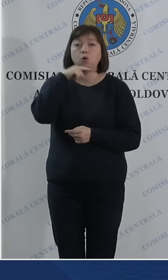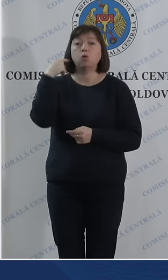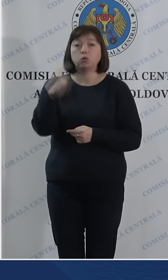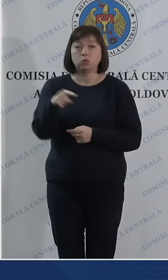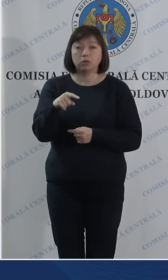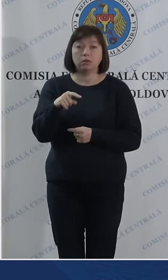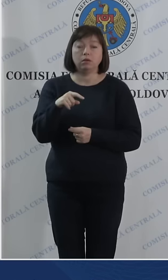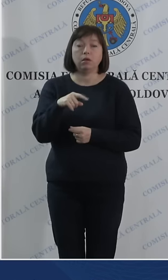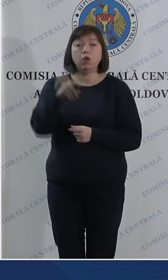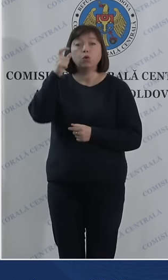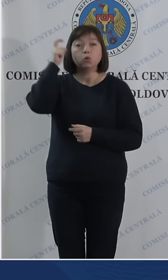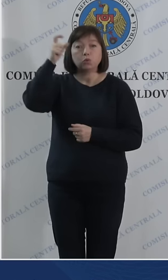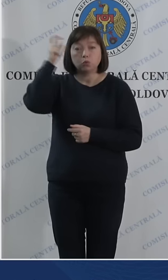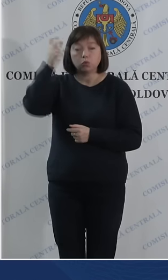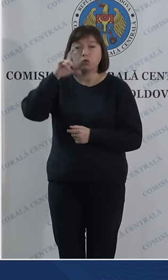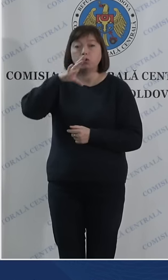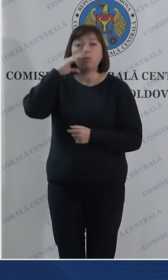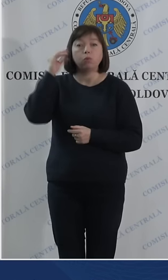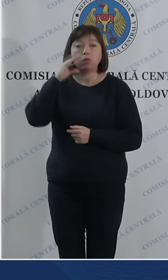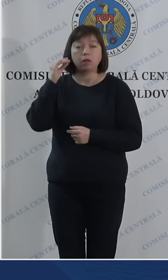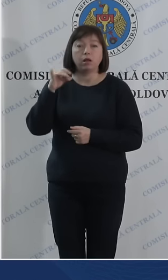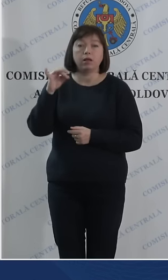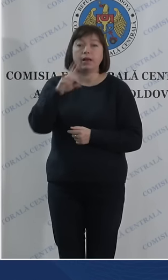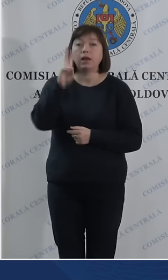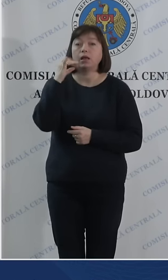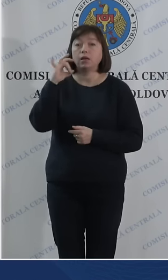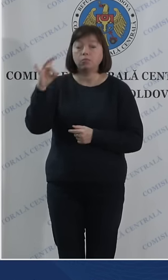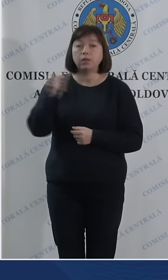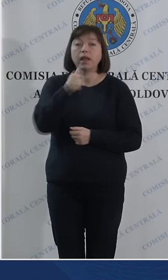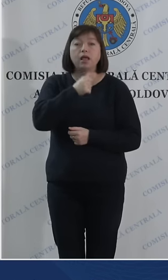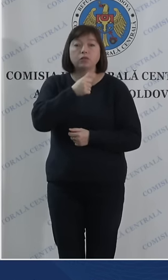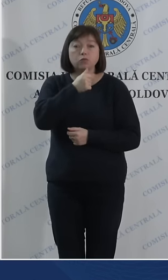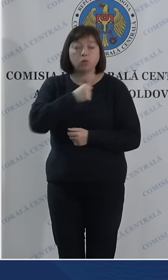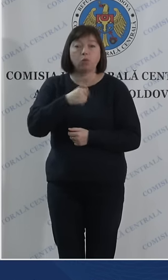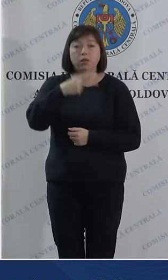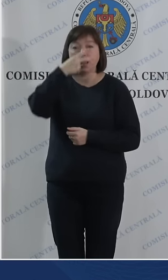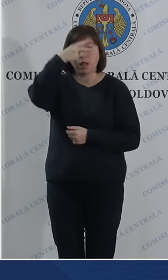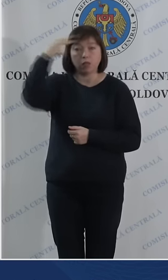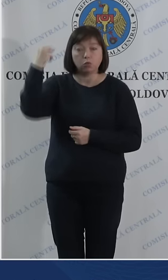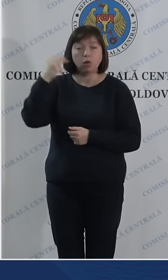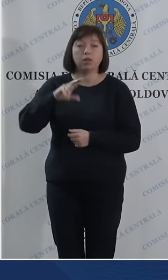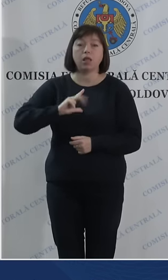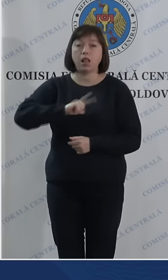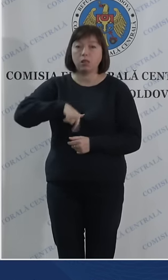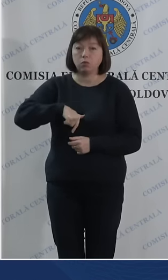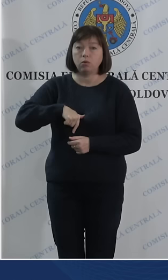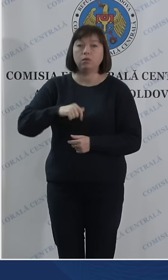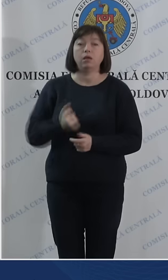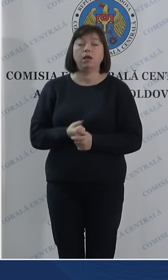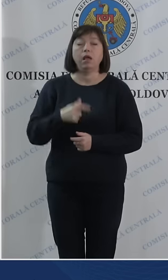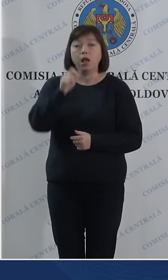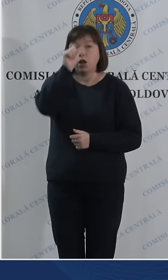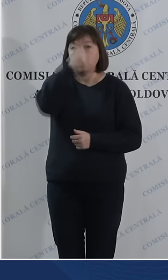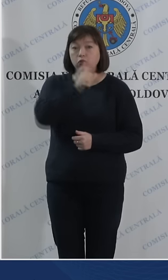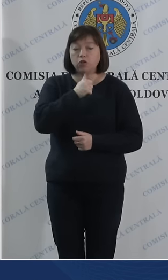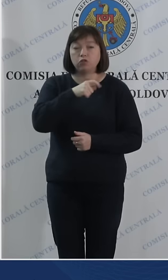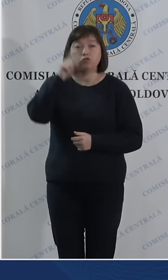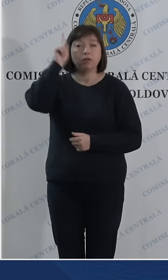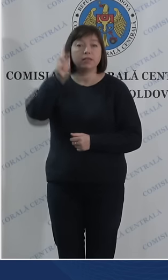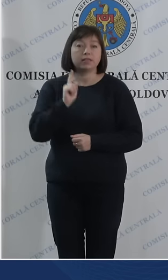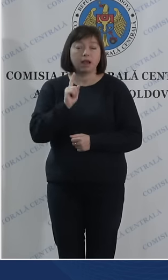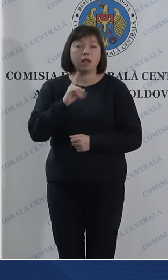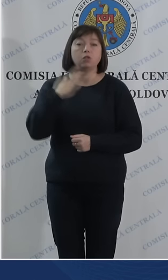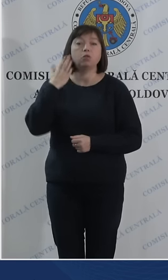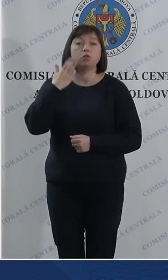Rusă, Turcia, Bulgaria, Cipru, Estonia, Lituania, Letonia, Grecia, Israel,